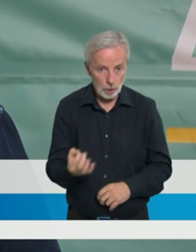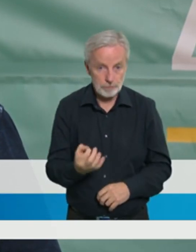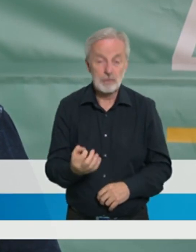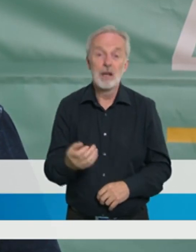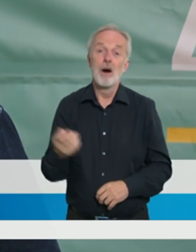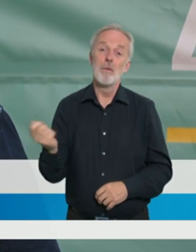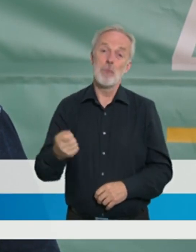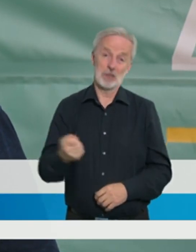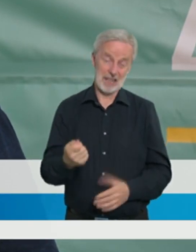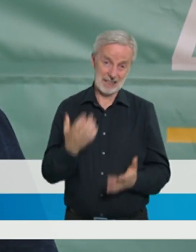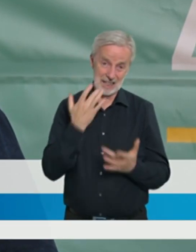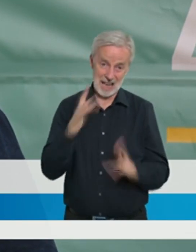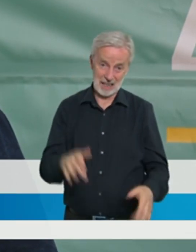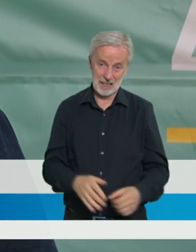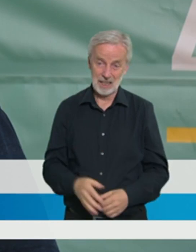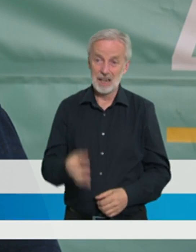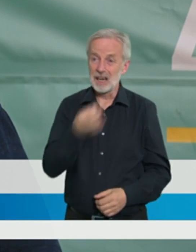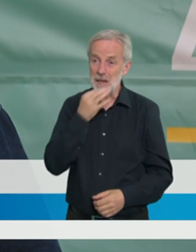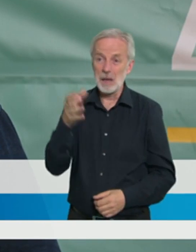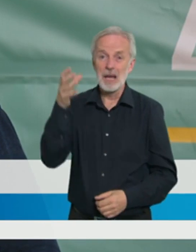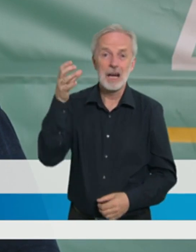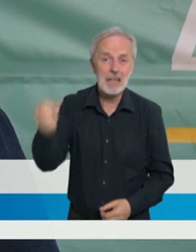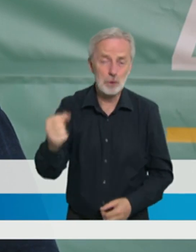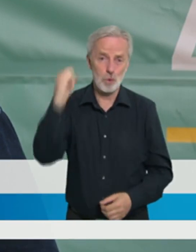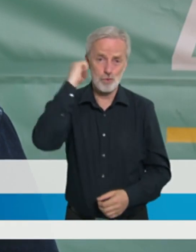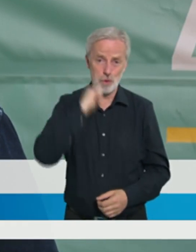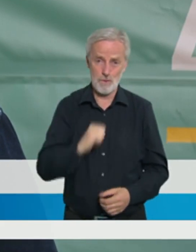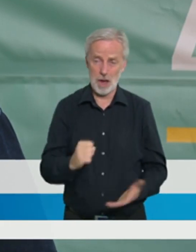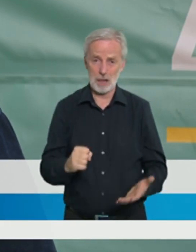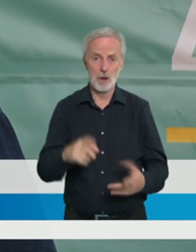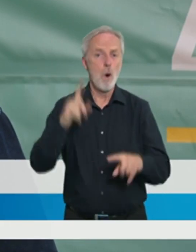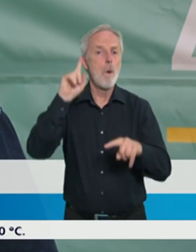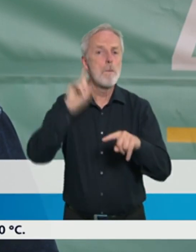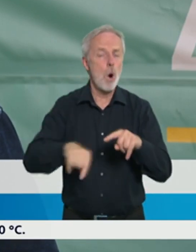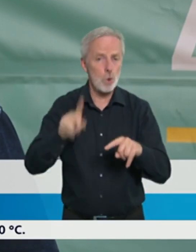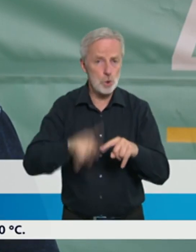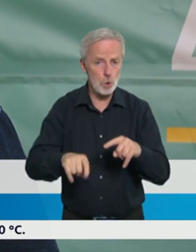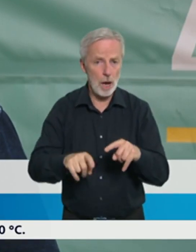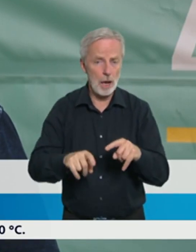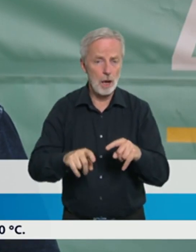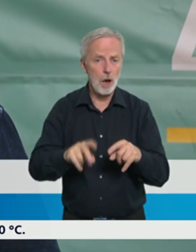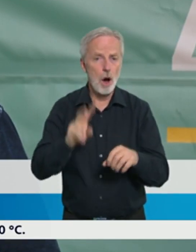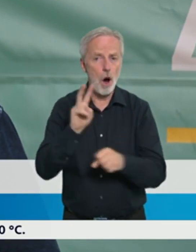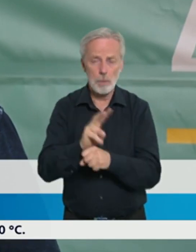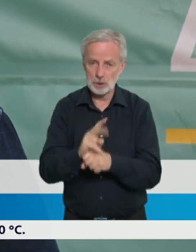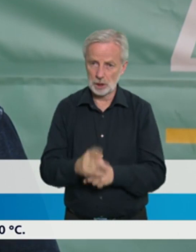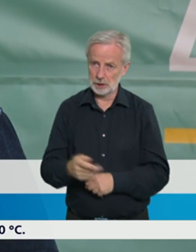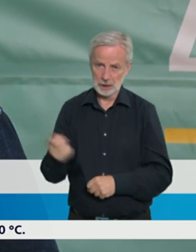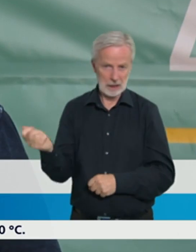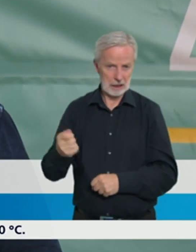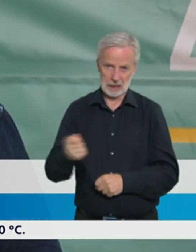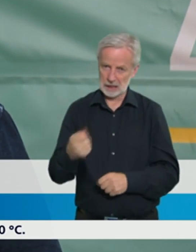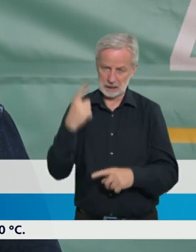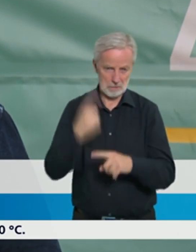porušování těch mimořádných opatření, kdy podle mého názoru nejsou příliš adekvátní té situaci, která